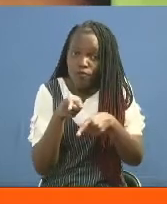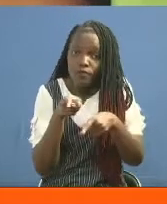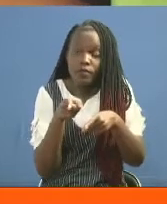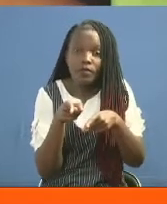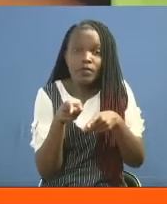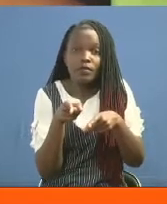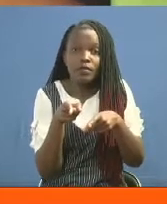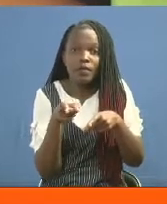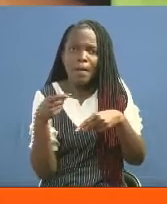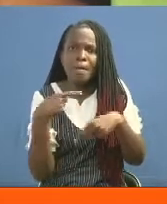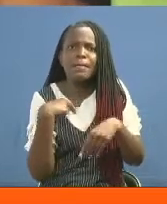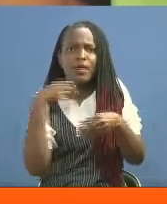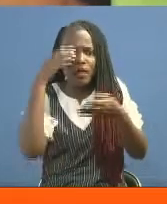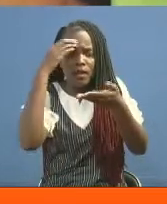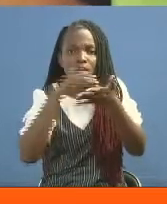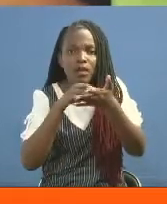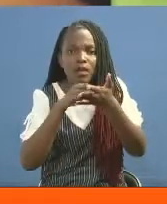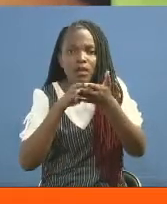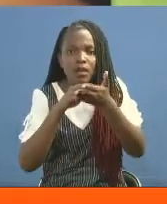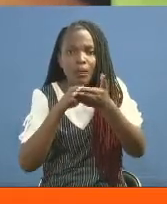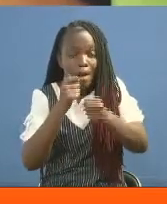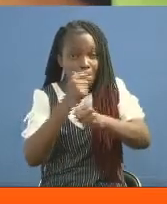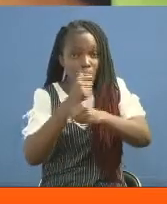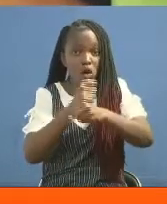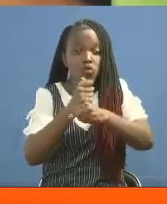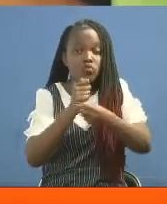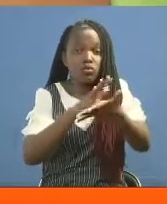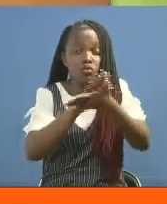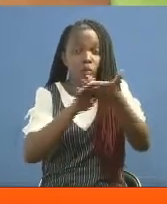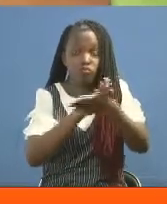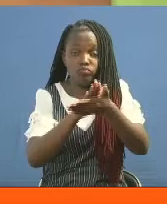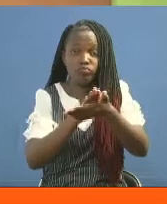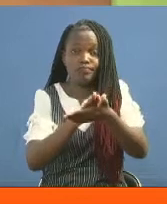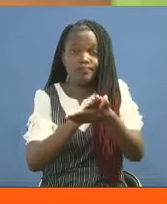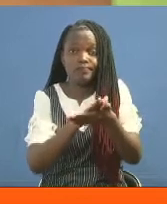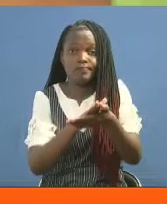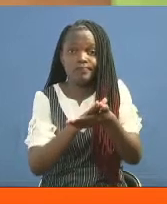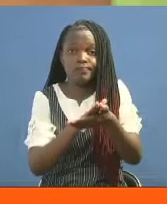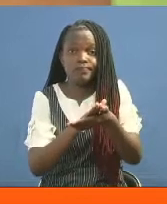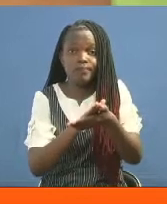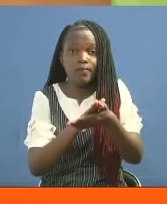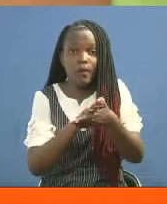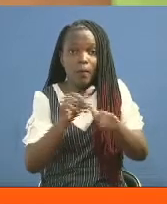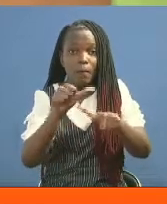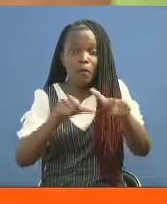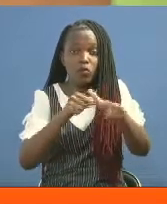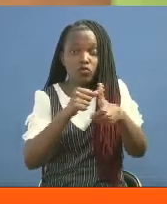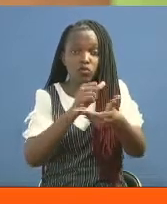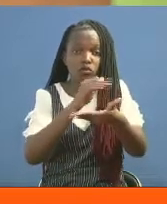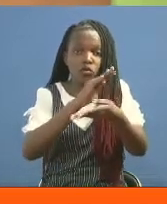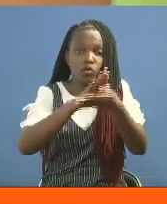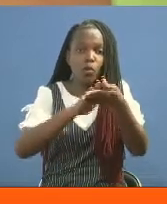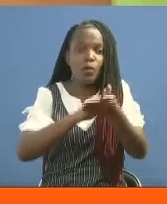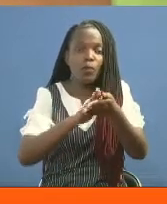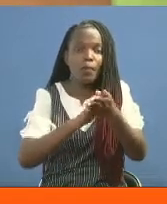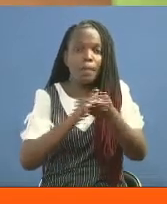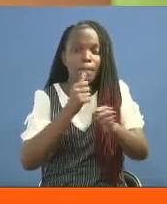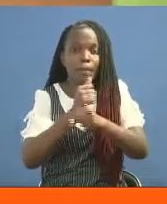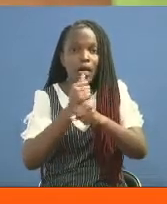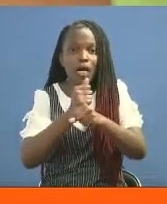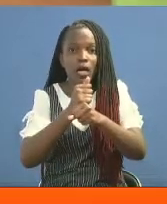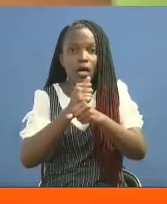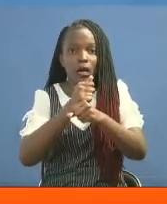especially, I have learned how to make soap, hairpick, na about sabuni, tukotunatengeneza kwa sababia